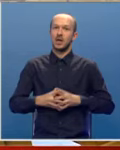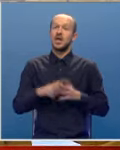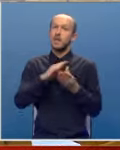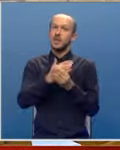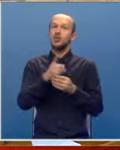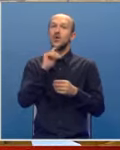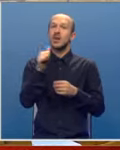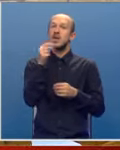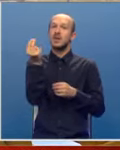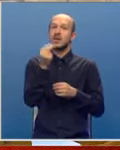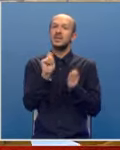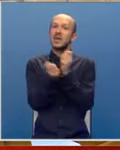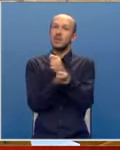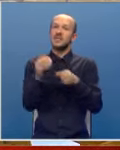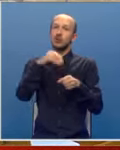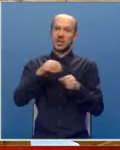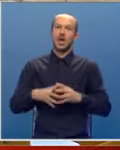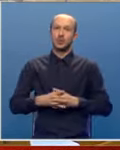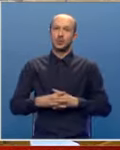među kojima je i nacrt rebalansa budžeta.